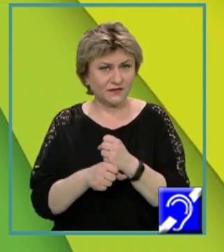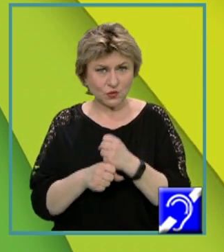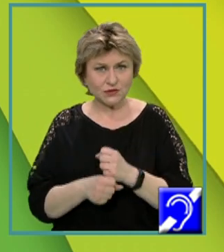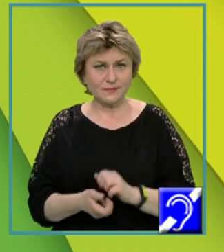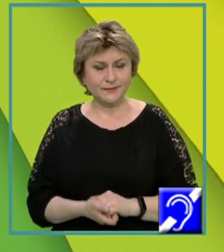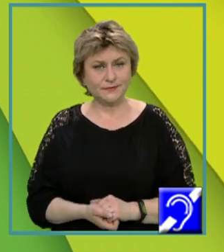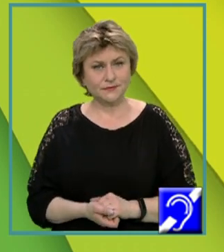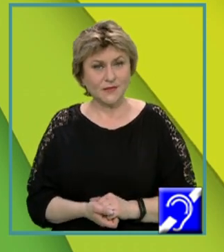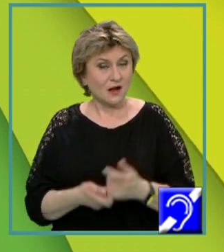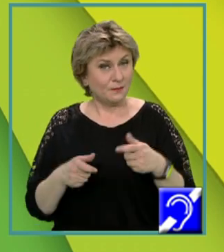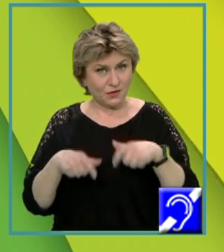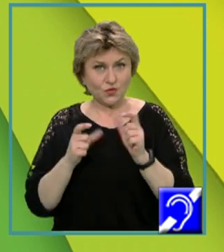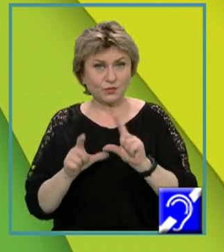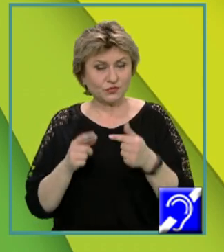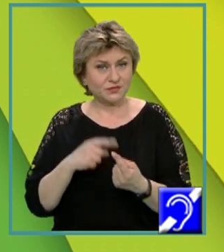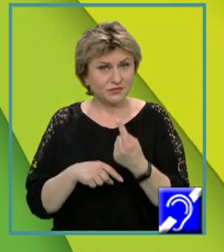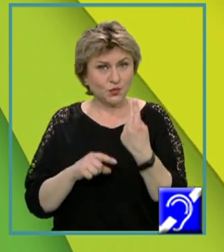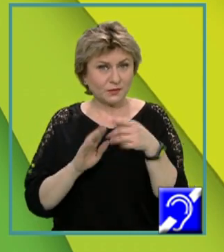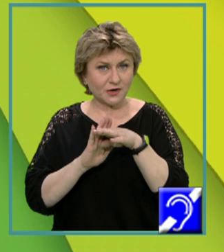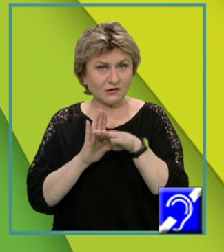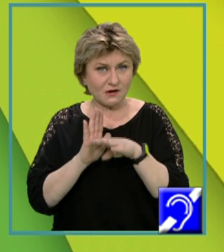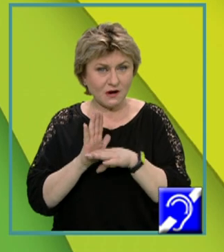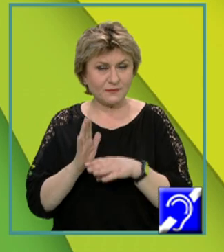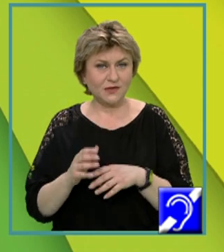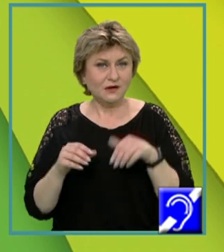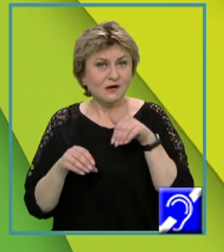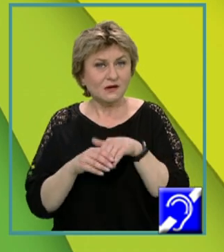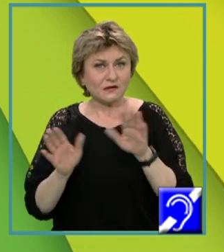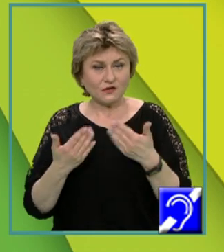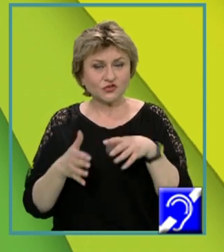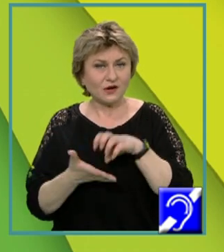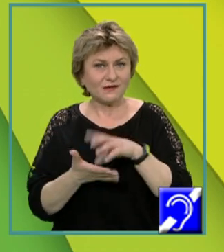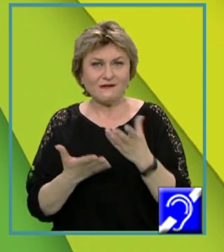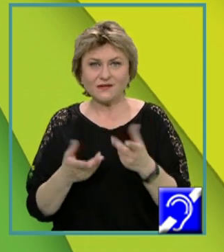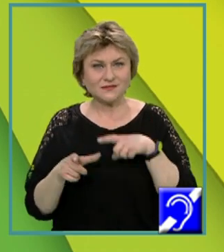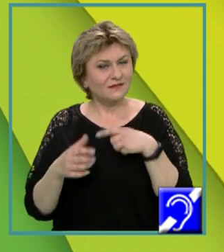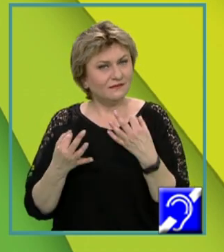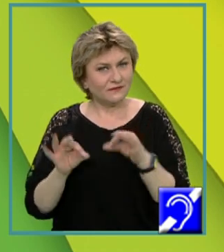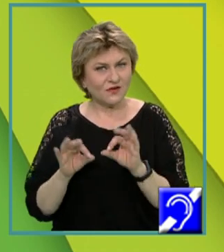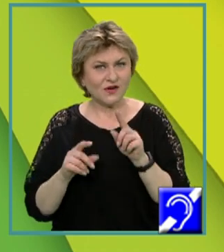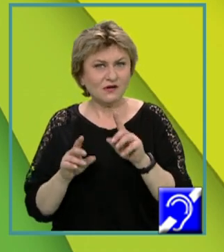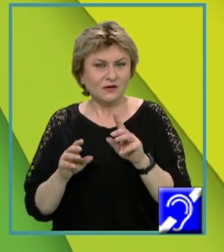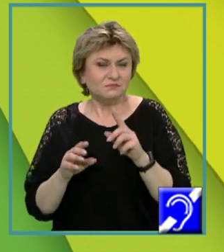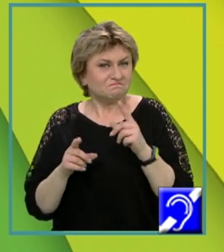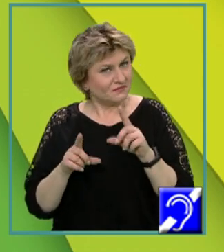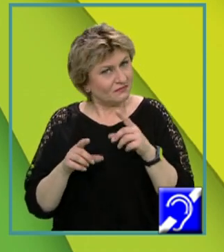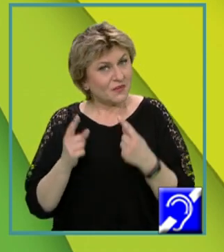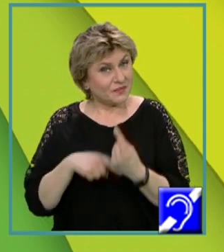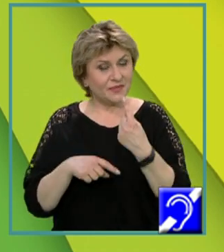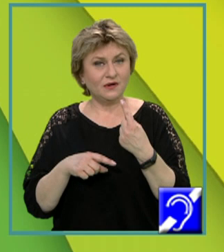Blocurile pot apărea într-un program în orice loc în care este permisă apariția unei singure instrucțiuni.